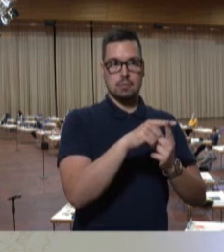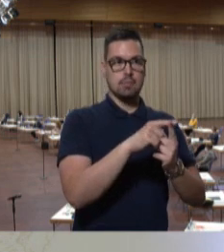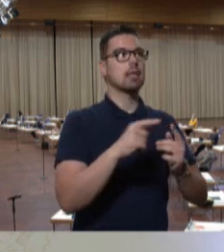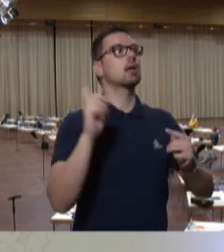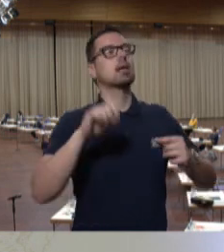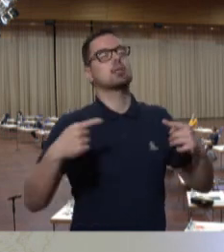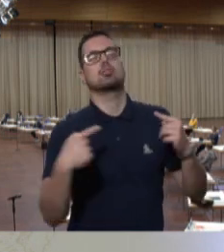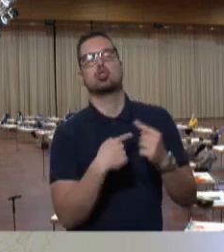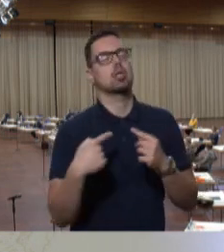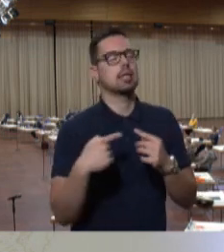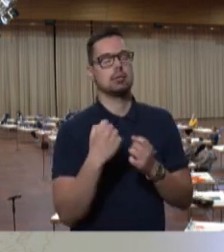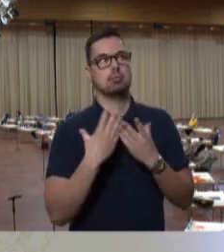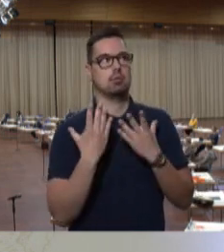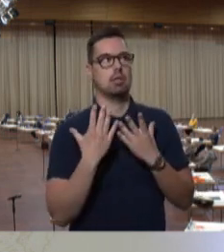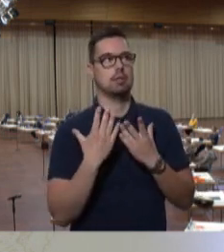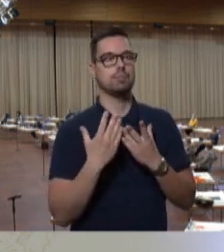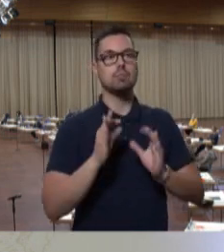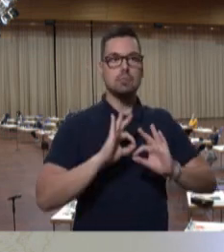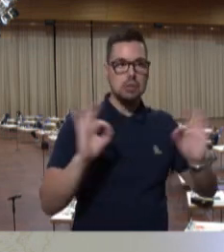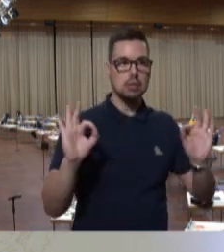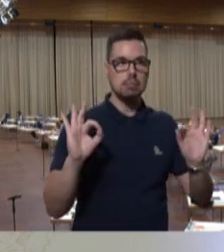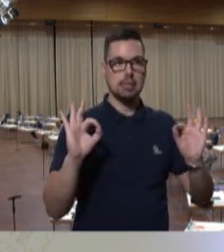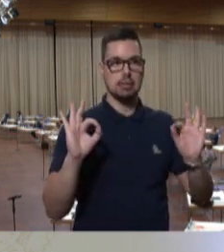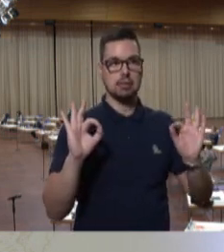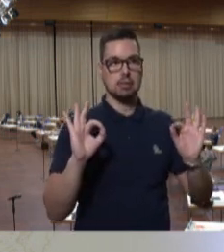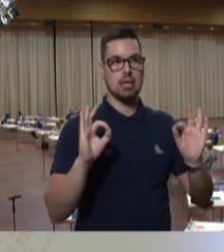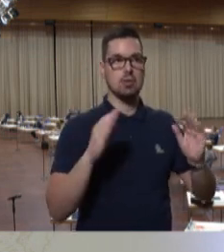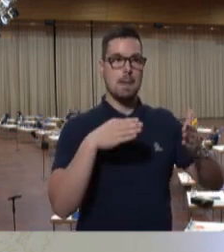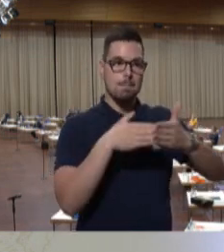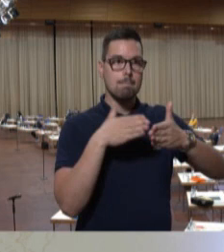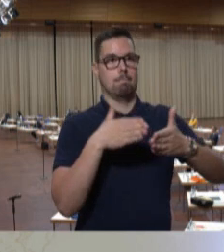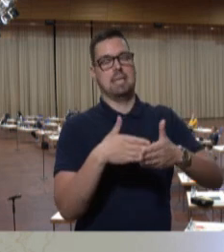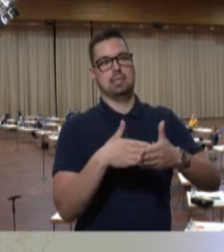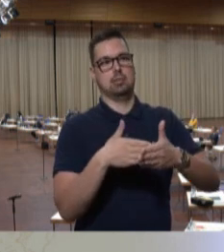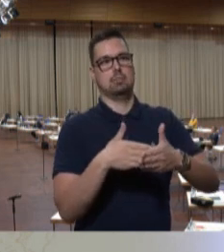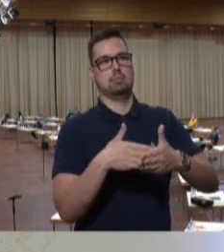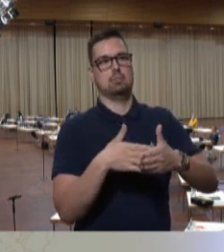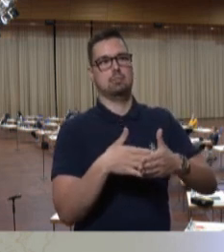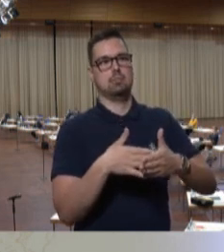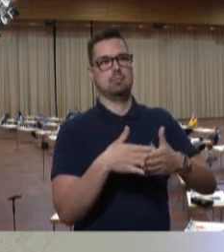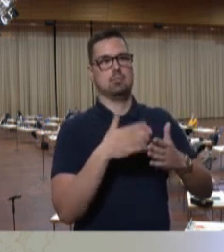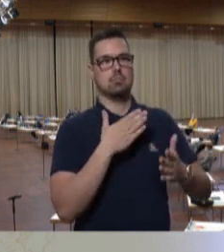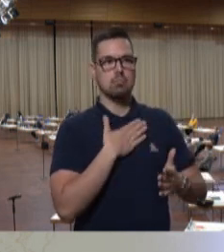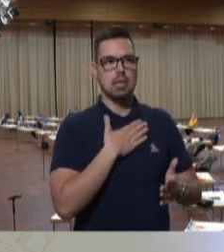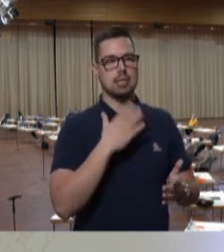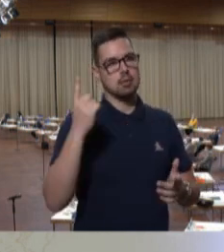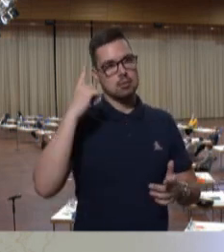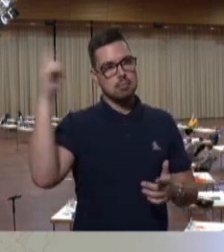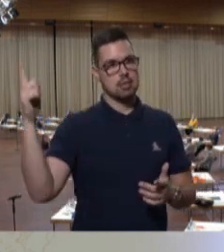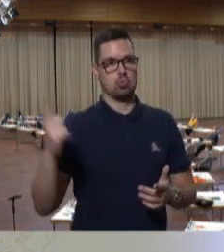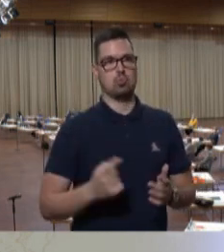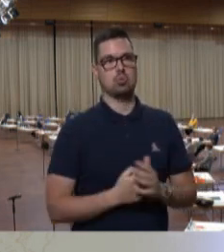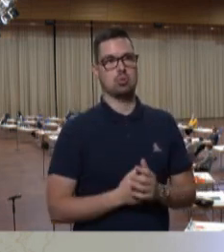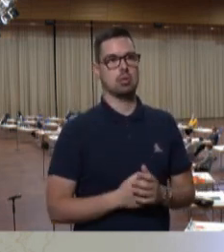man natürlich streiten. Am besten führen wir diese Debatte dann aber aus der Mitte der Bevölkerung heraus, wo meiner Überzeugung nach kaum